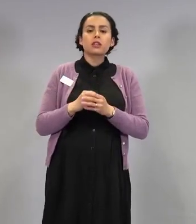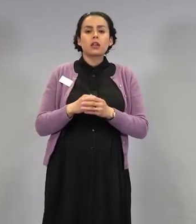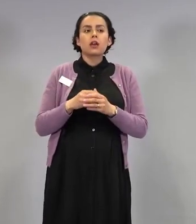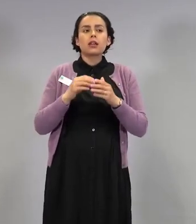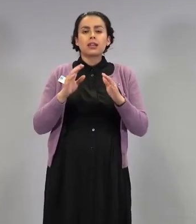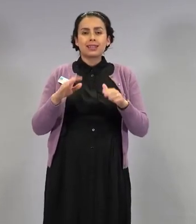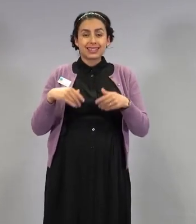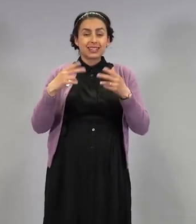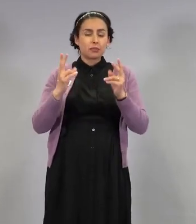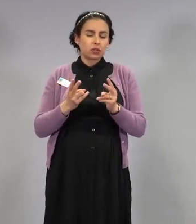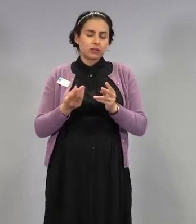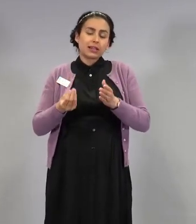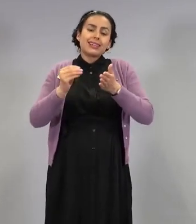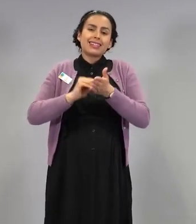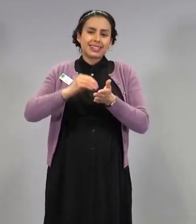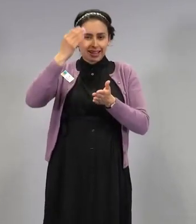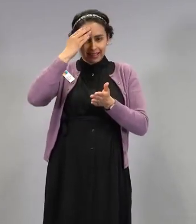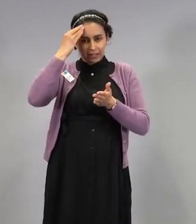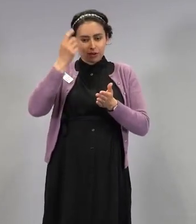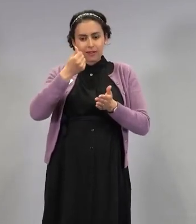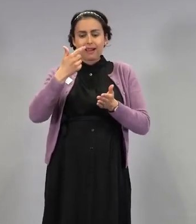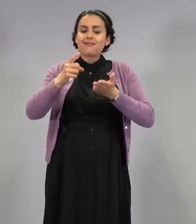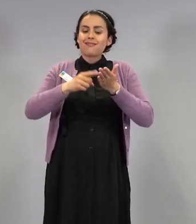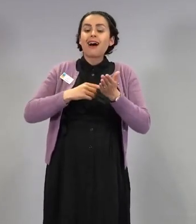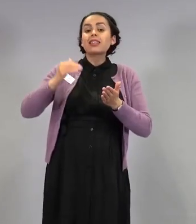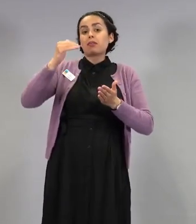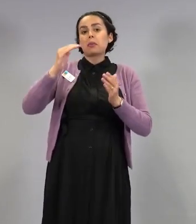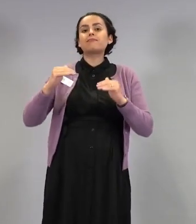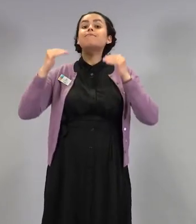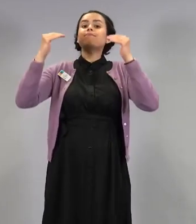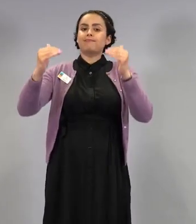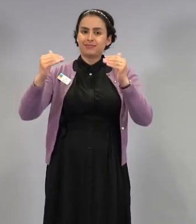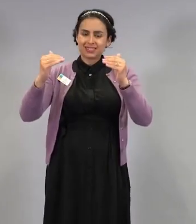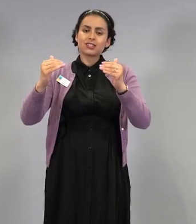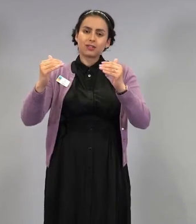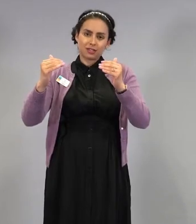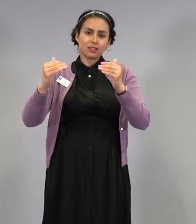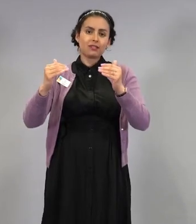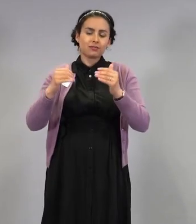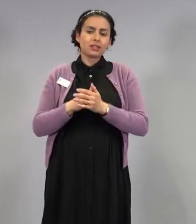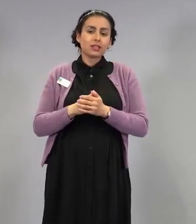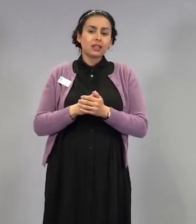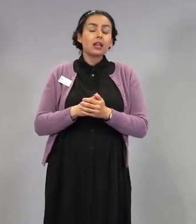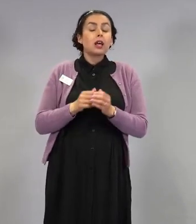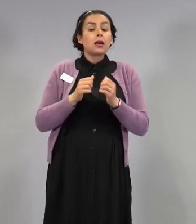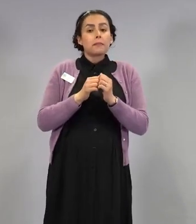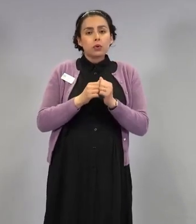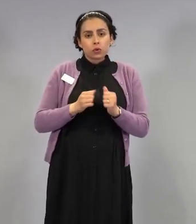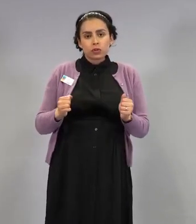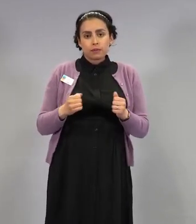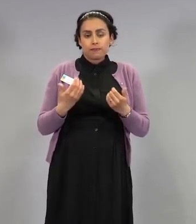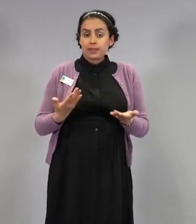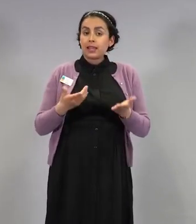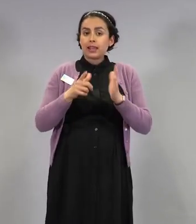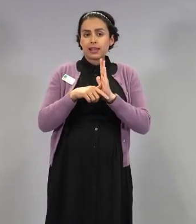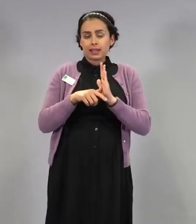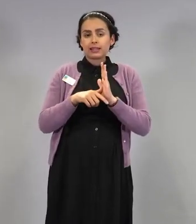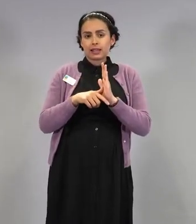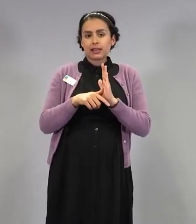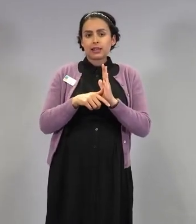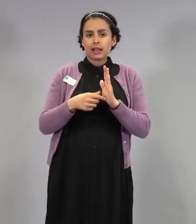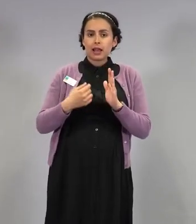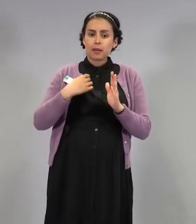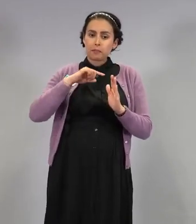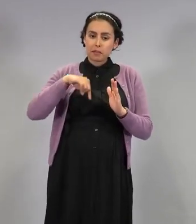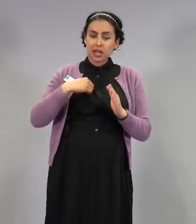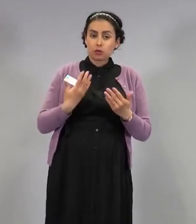lisätietoja kaikenlaisista sairauksista. Että se on oikeastaan. Mutta tällä hetkellä me rokotetaan varmaan sitä